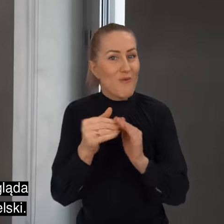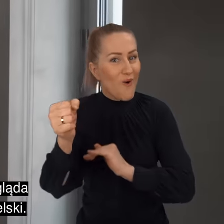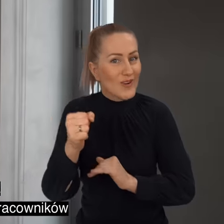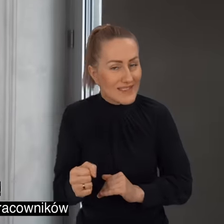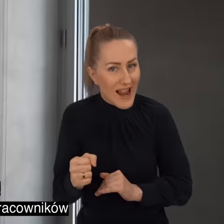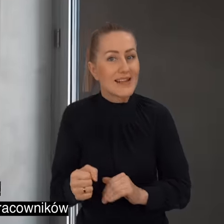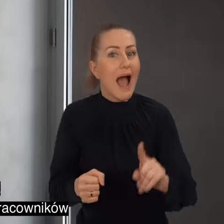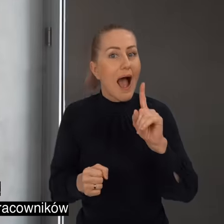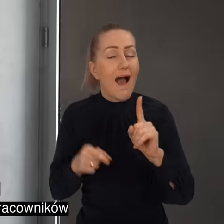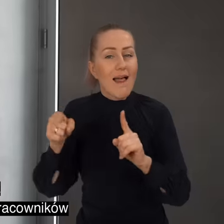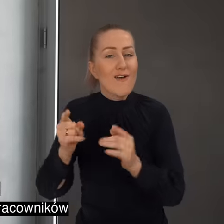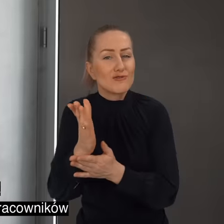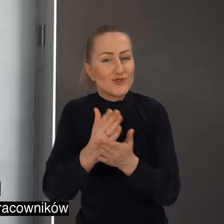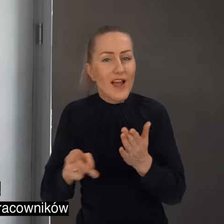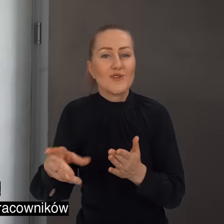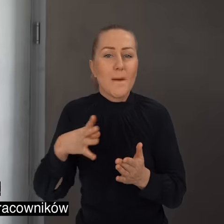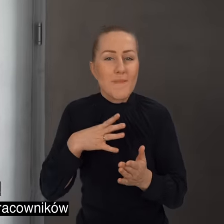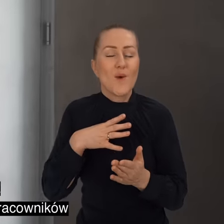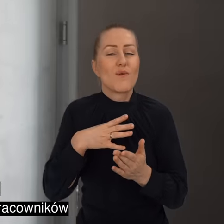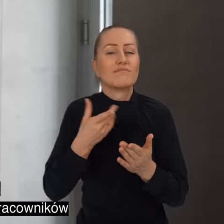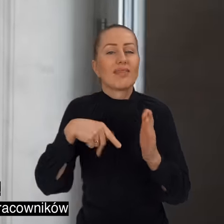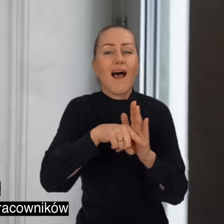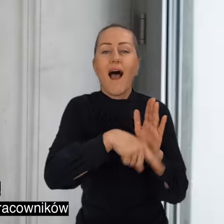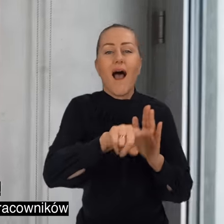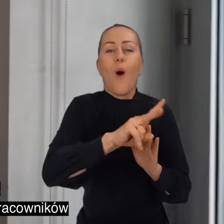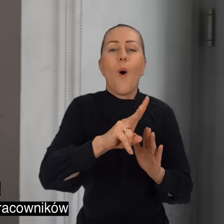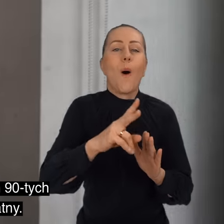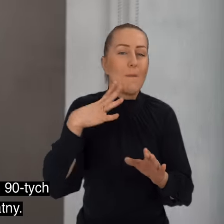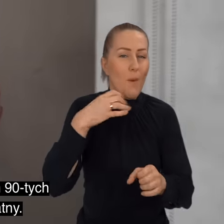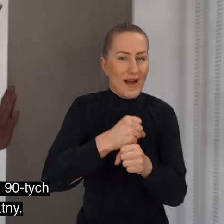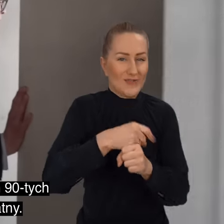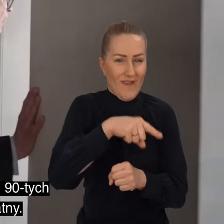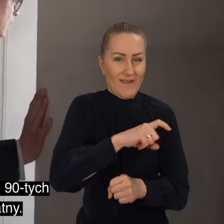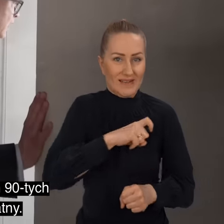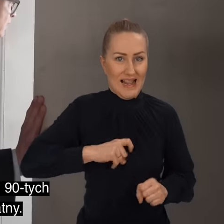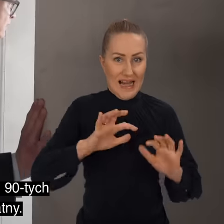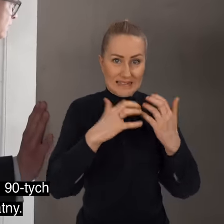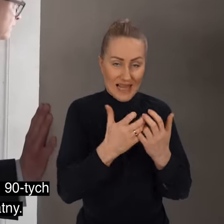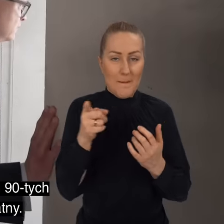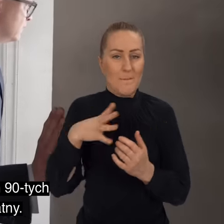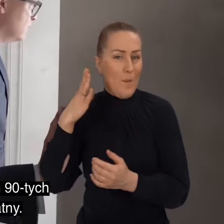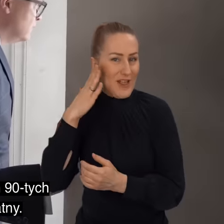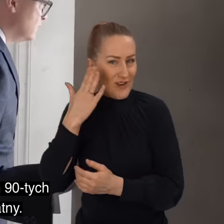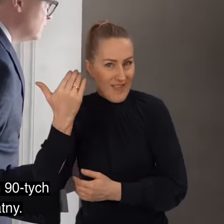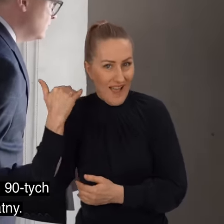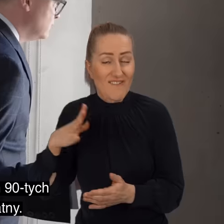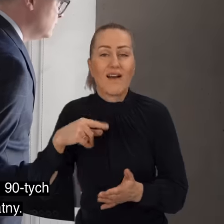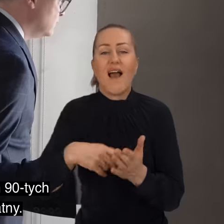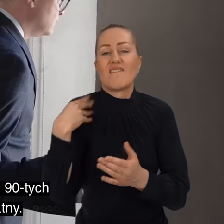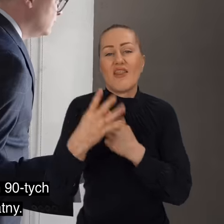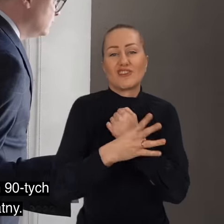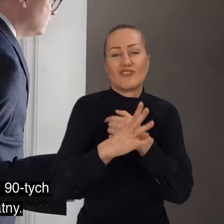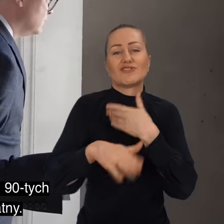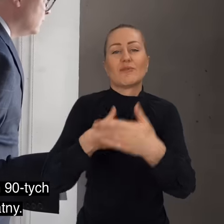dom poselski. To jest część, która była przeznaczona na mieszkania dla pracowników kancelarii Sejmu, które w latach